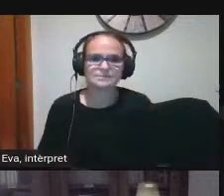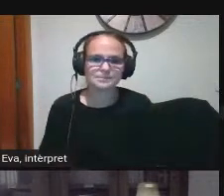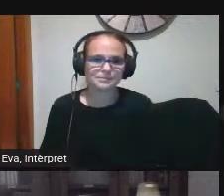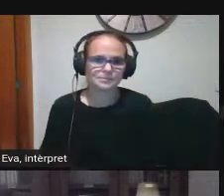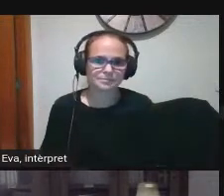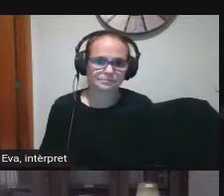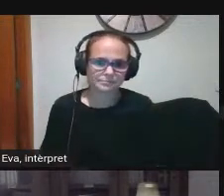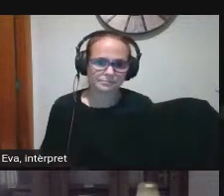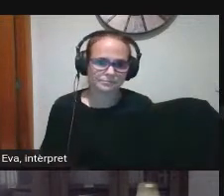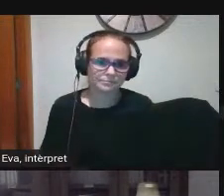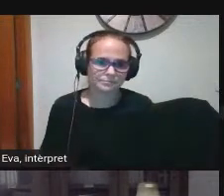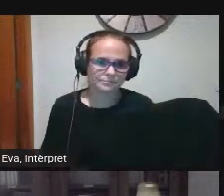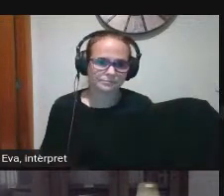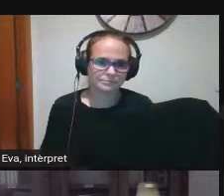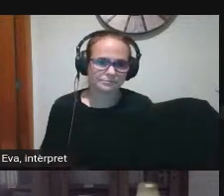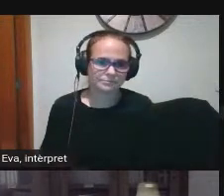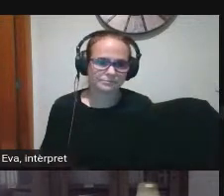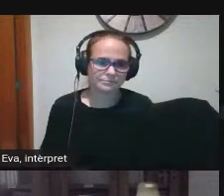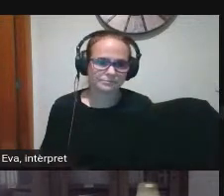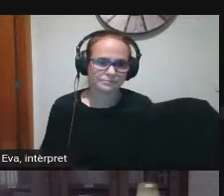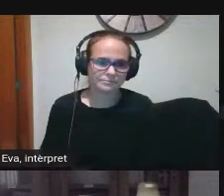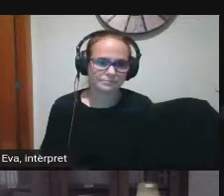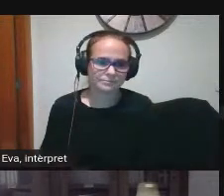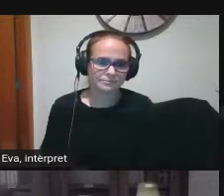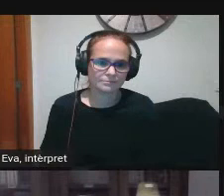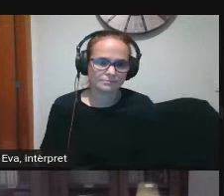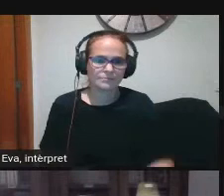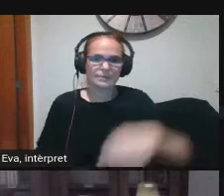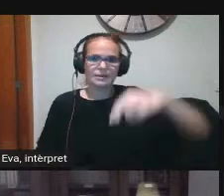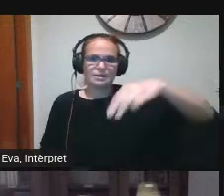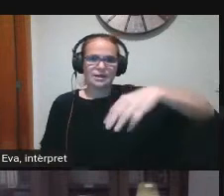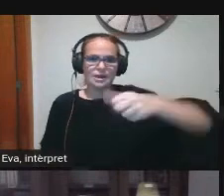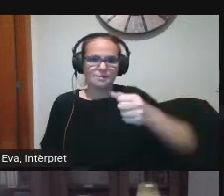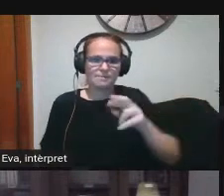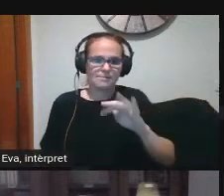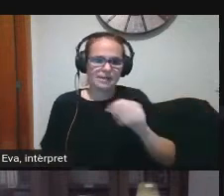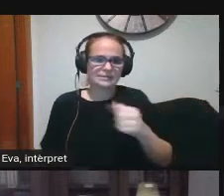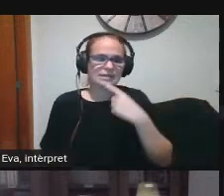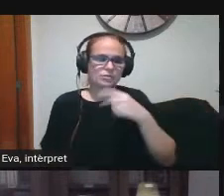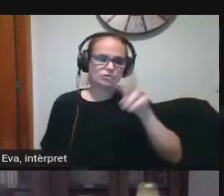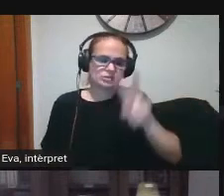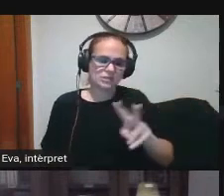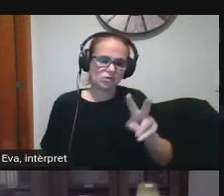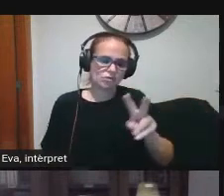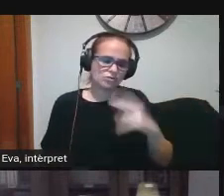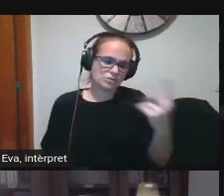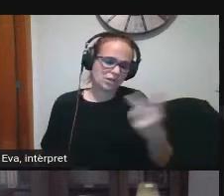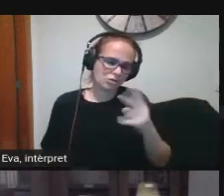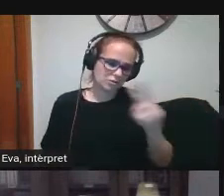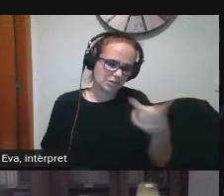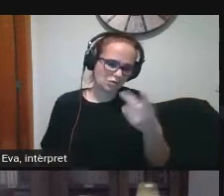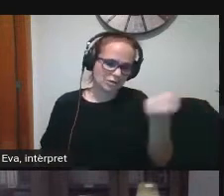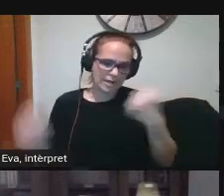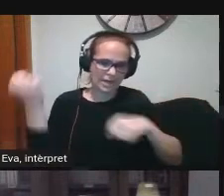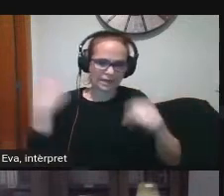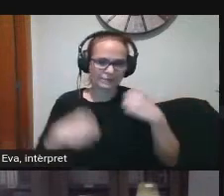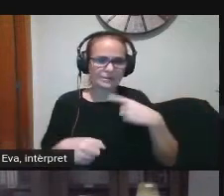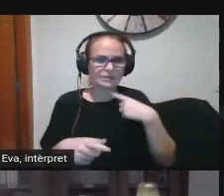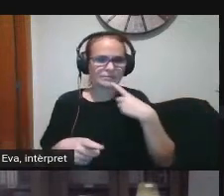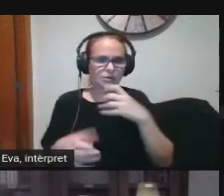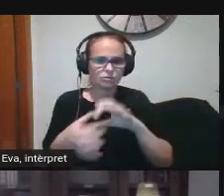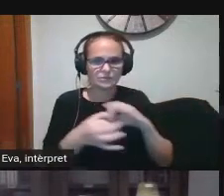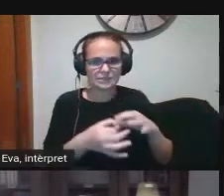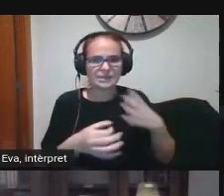tenim una segona activitat també que respon a aquesta pregunta quin és el nou nivell de competència digital docent